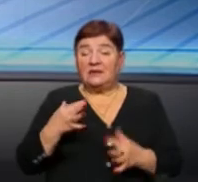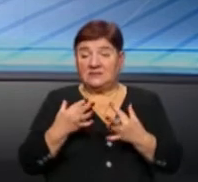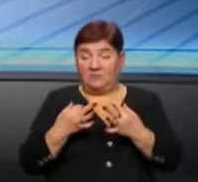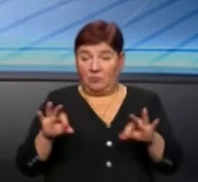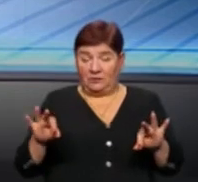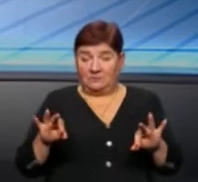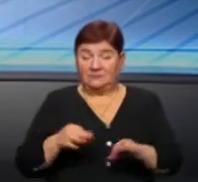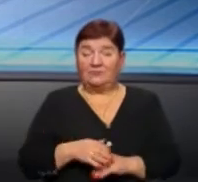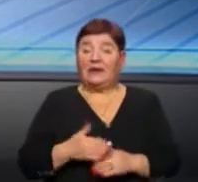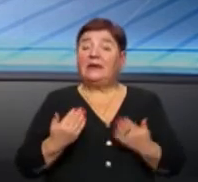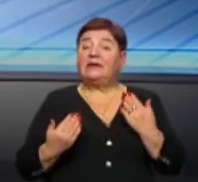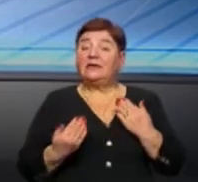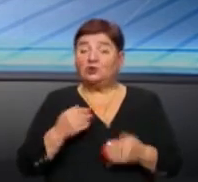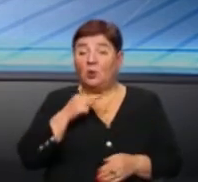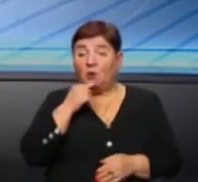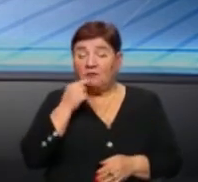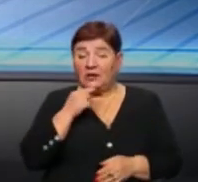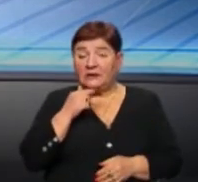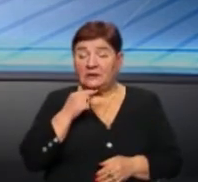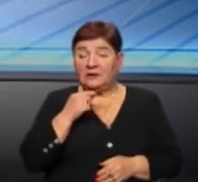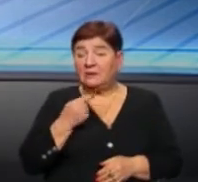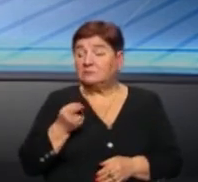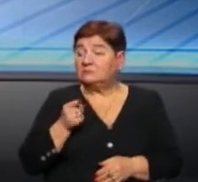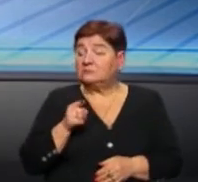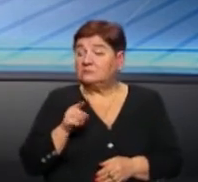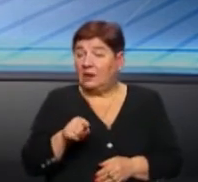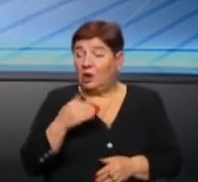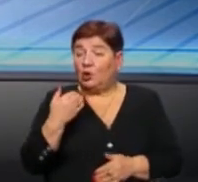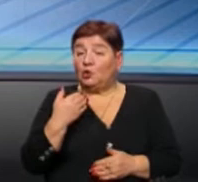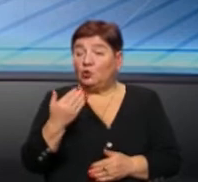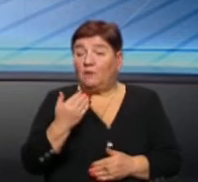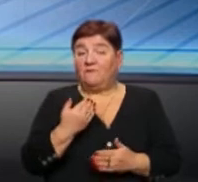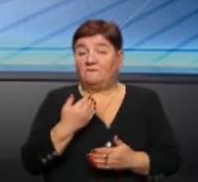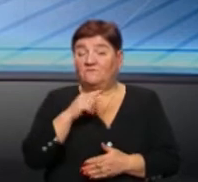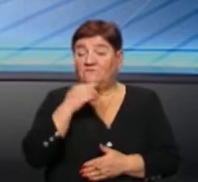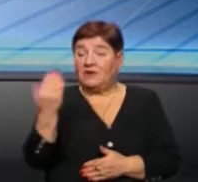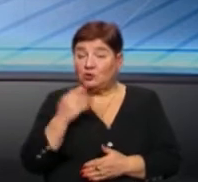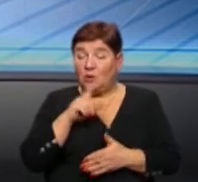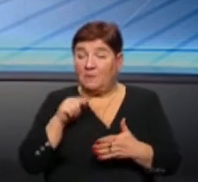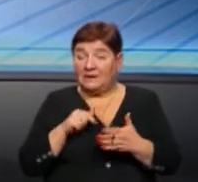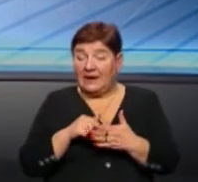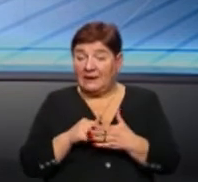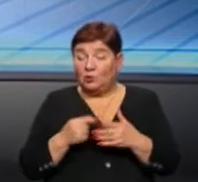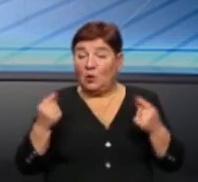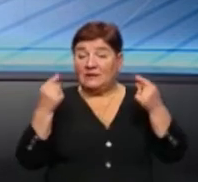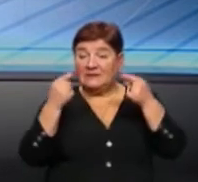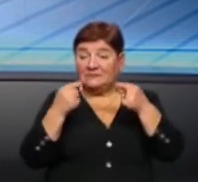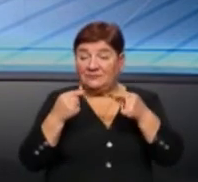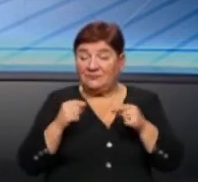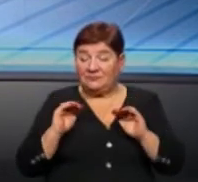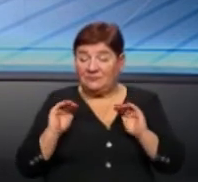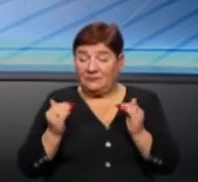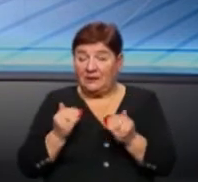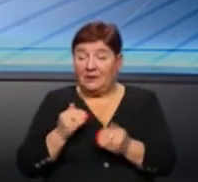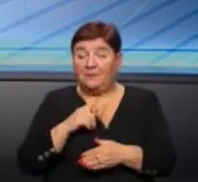свобод. Якщо говорити безпосередньо щодо вашого питання щодо дискримінаційної реклами,